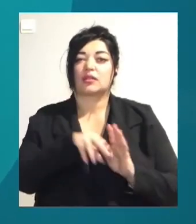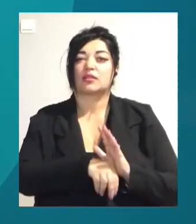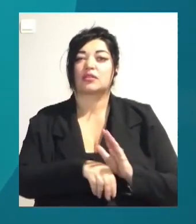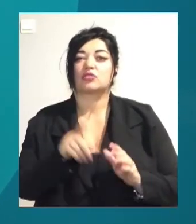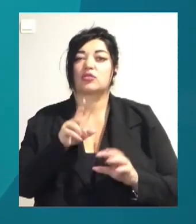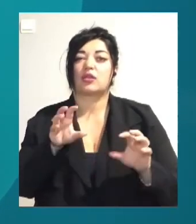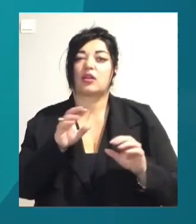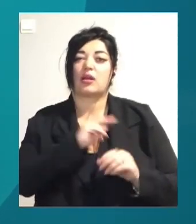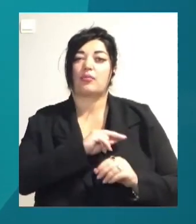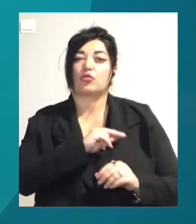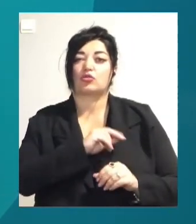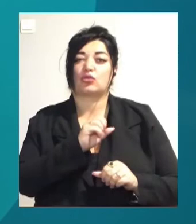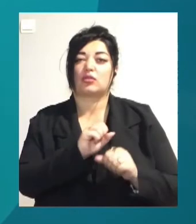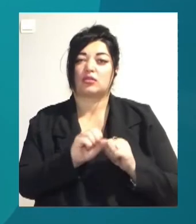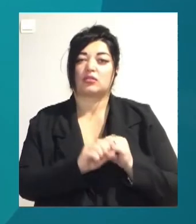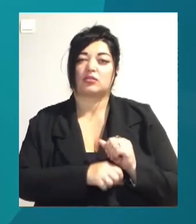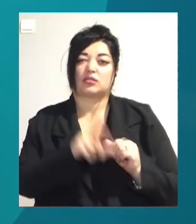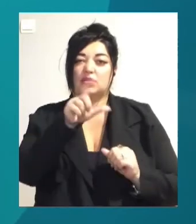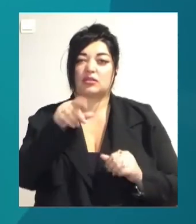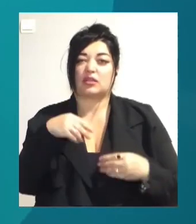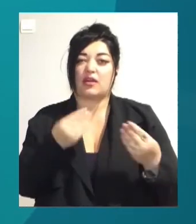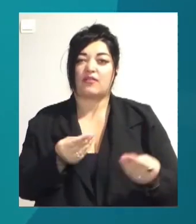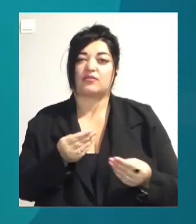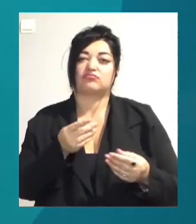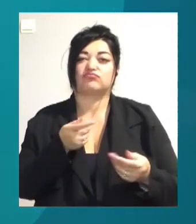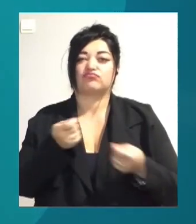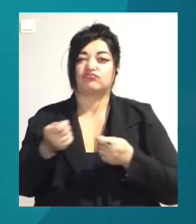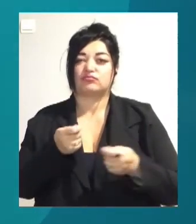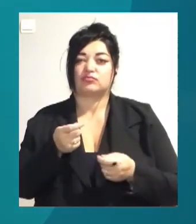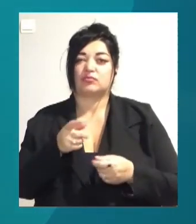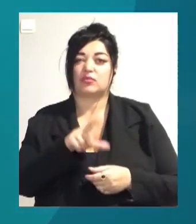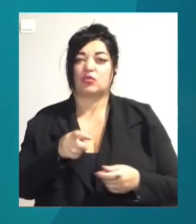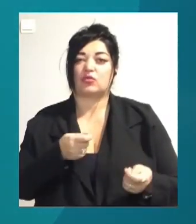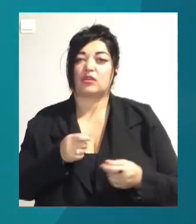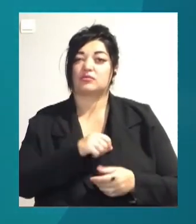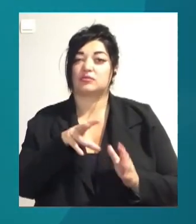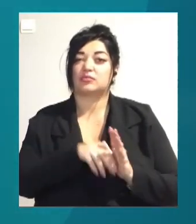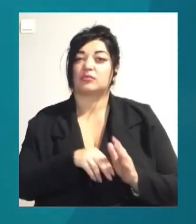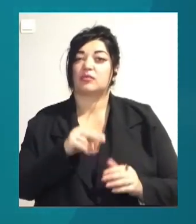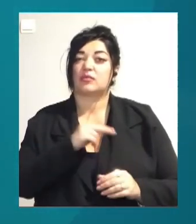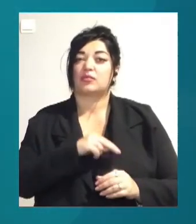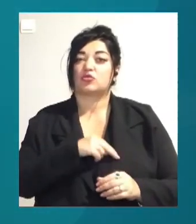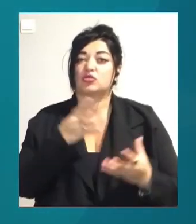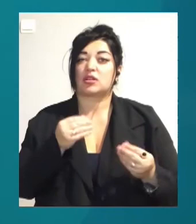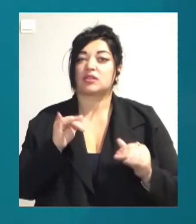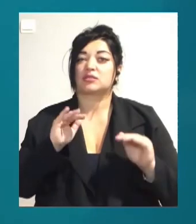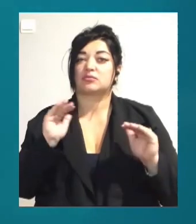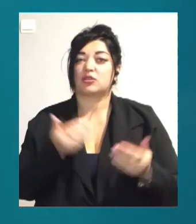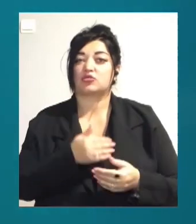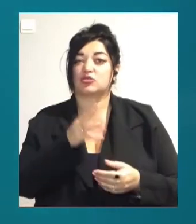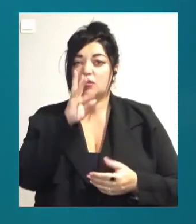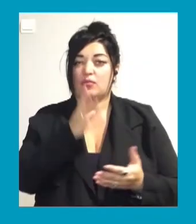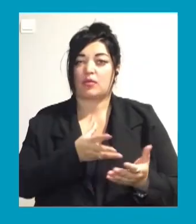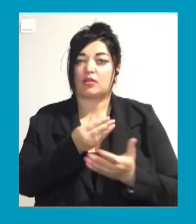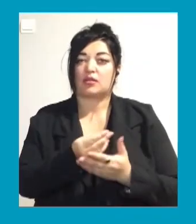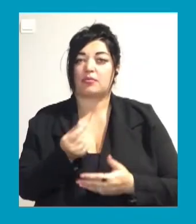ініціативи розірвати трудовий договір з працівником. Встановити шестиденний робочий день, тиждень, зменшується оплата за працю у вихідні і святкові